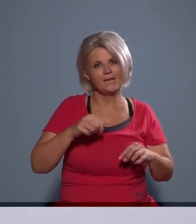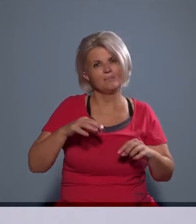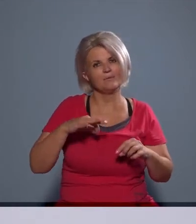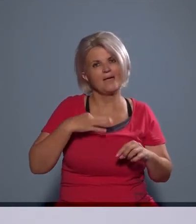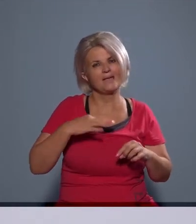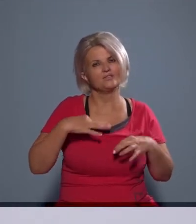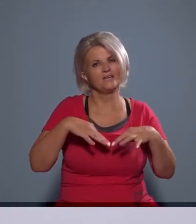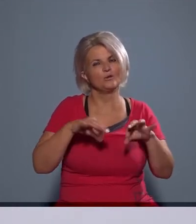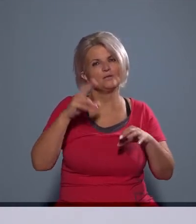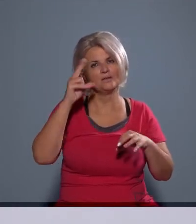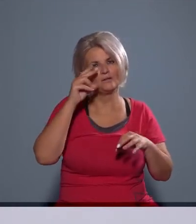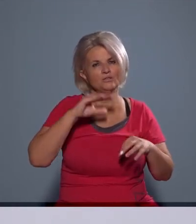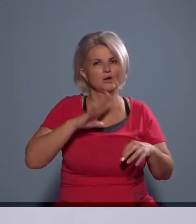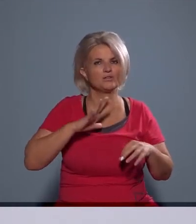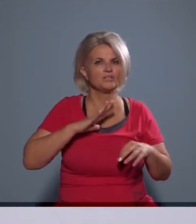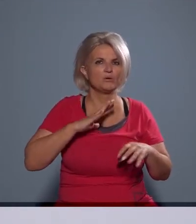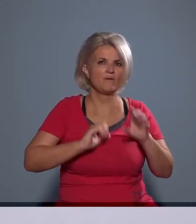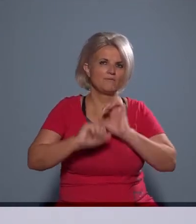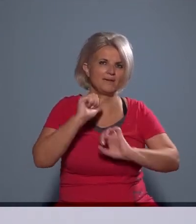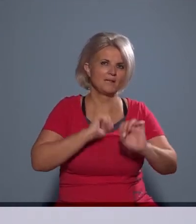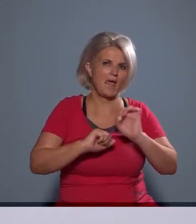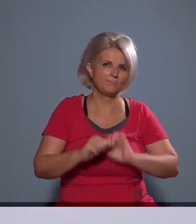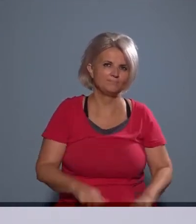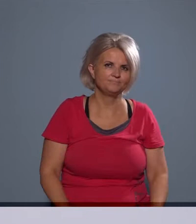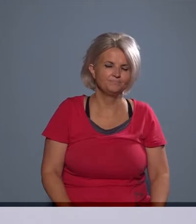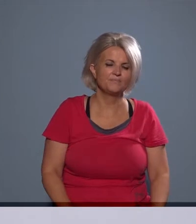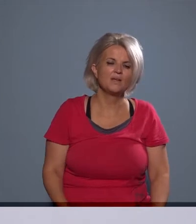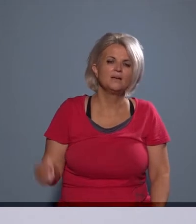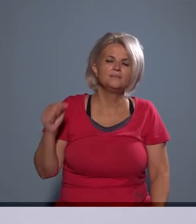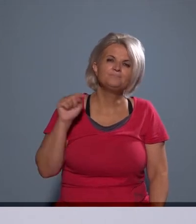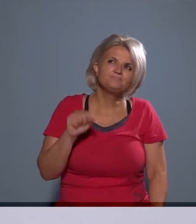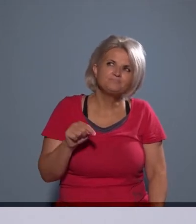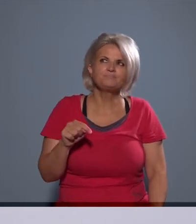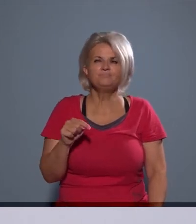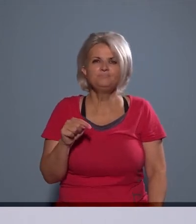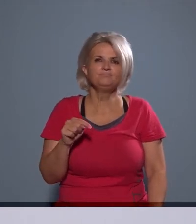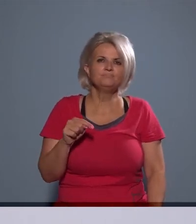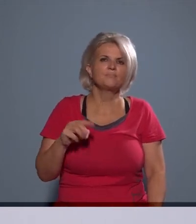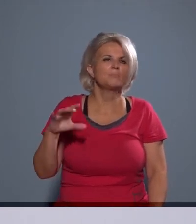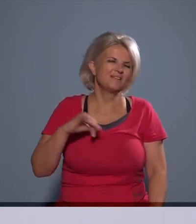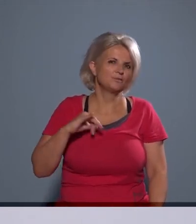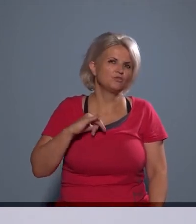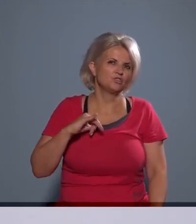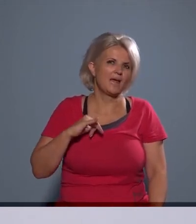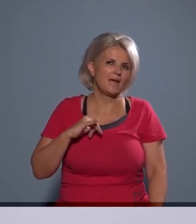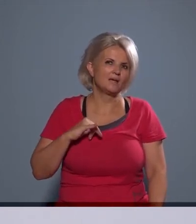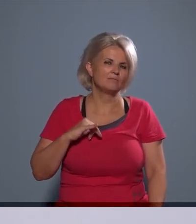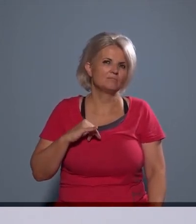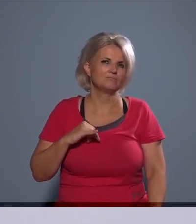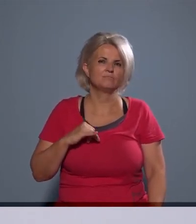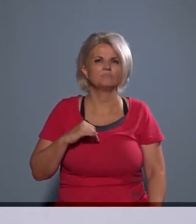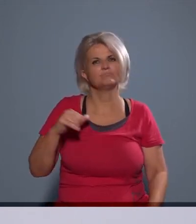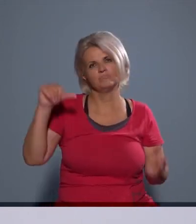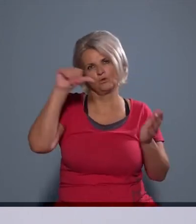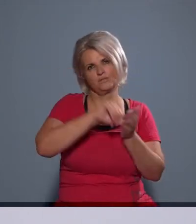népekészség, a rendőrség, a katasztrófavédelem. Ebből a körből is látszik, hogy itt inkább a biztonság